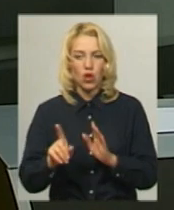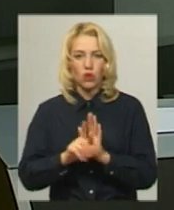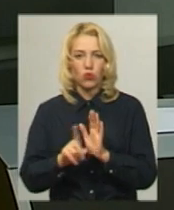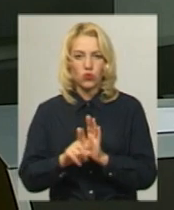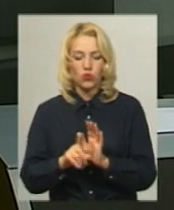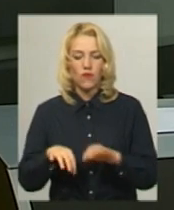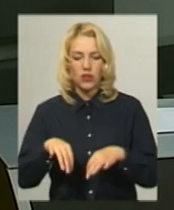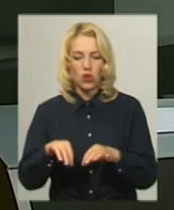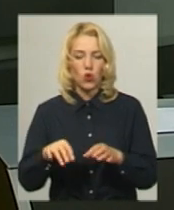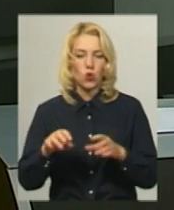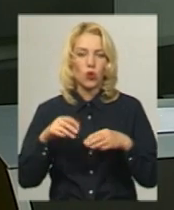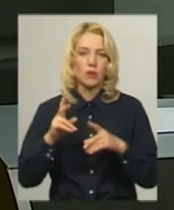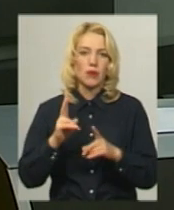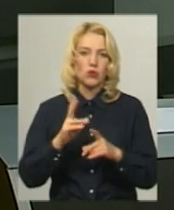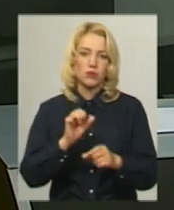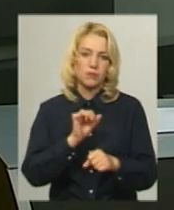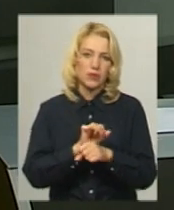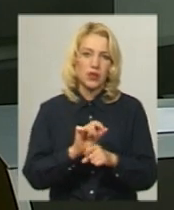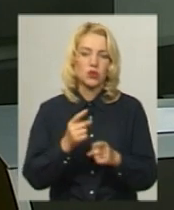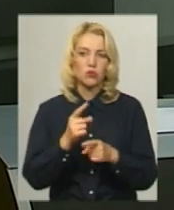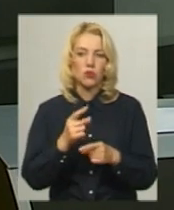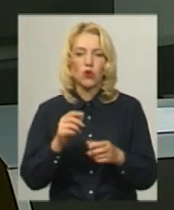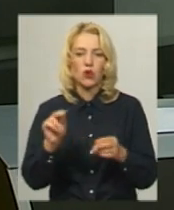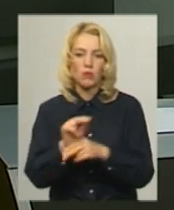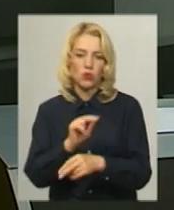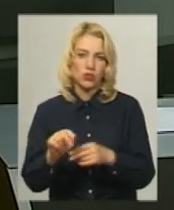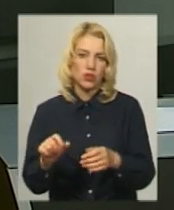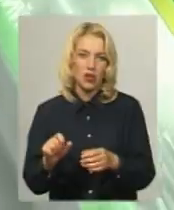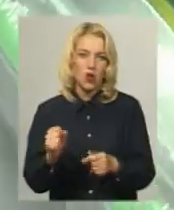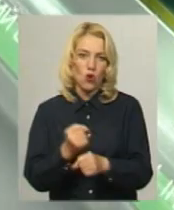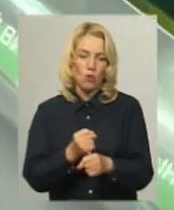транспорту буде обмежено у зв'язку з ремонтними роботами дорожнього покриття.